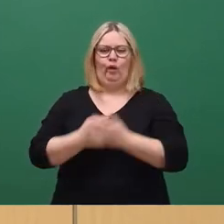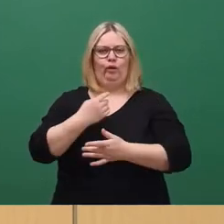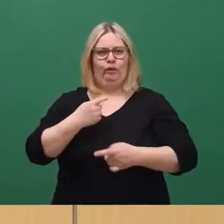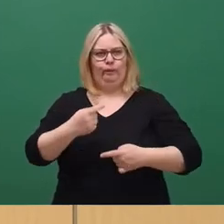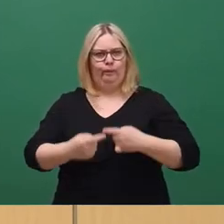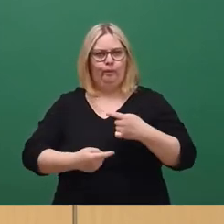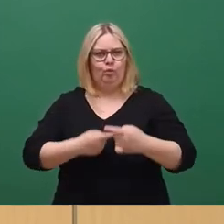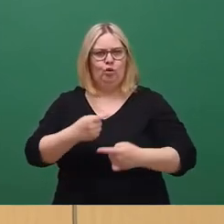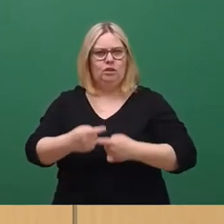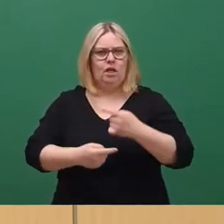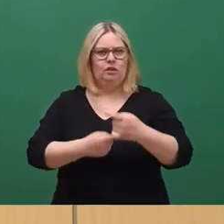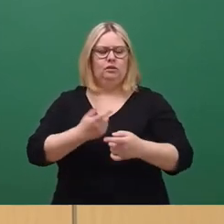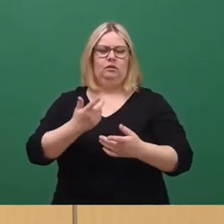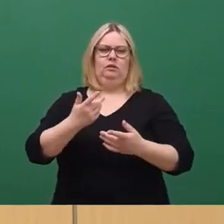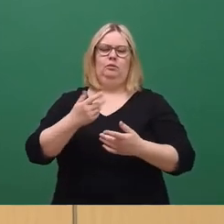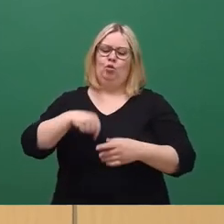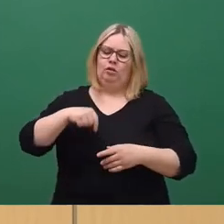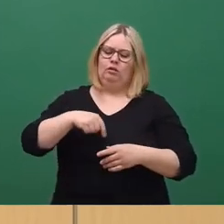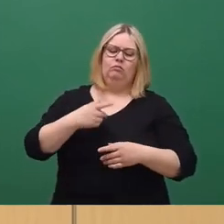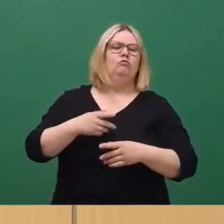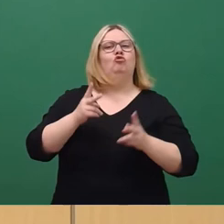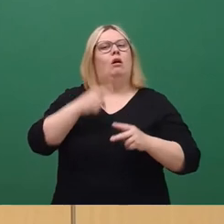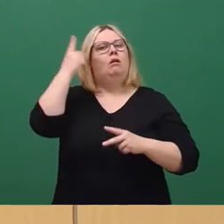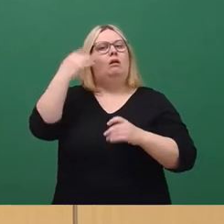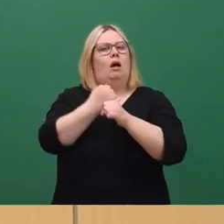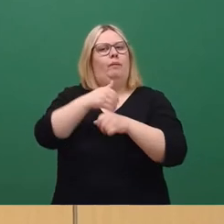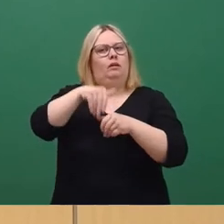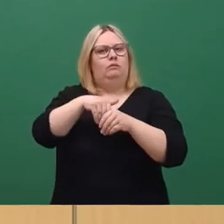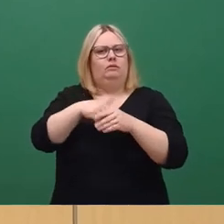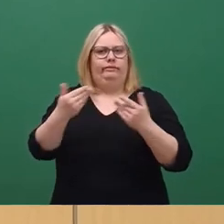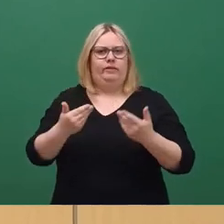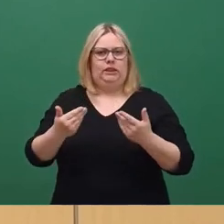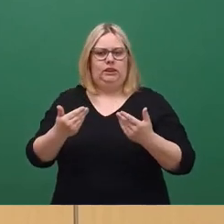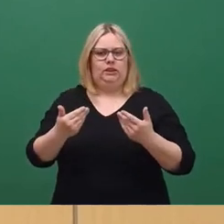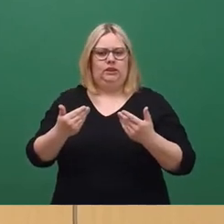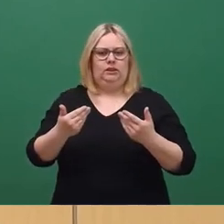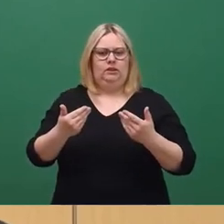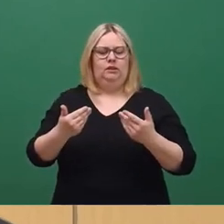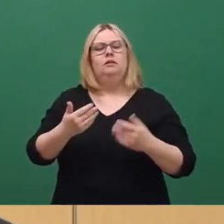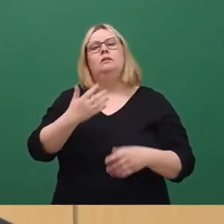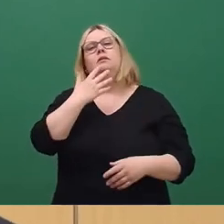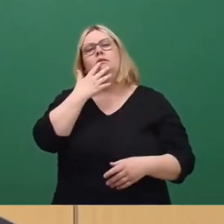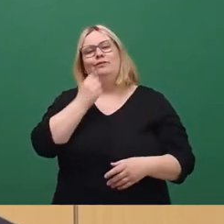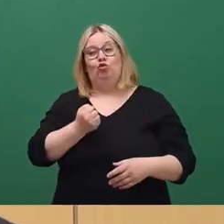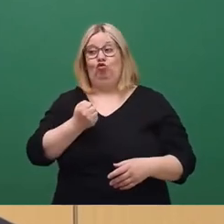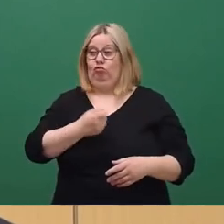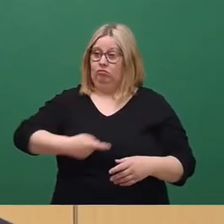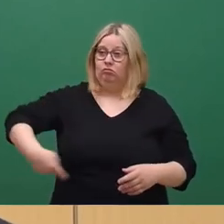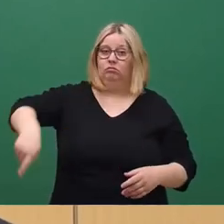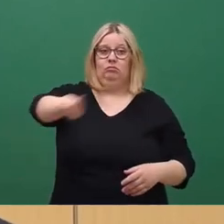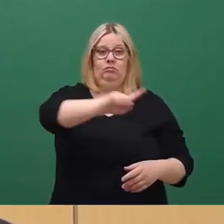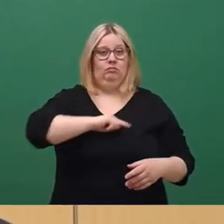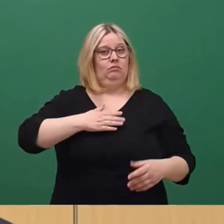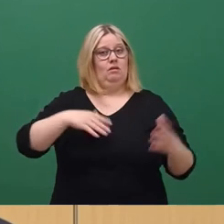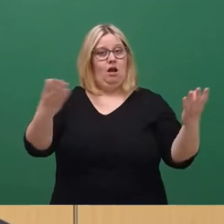Themenfelder in der Ratsarbeit geht. Ich möchte Sie an dieser Stelle noch einmal alle gemeinsam ausdrücklich einladen, sich an